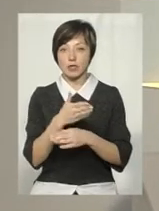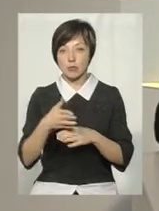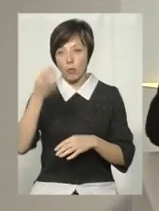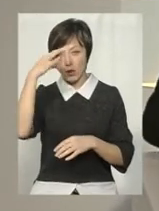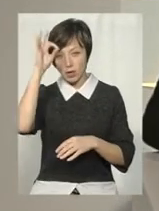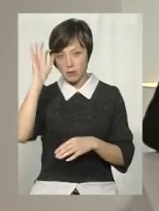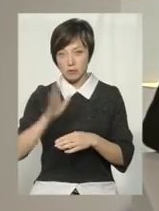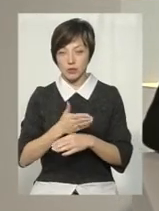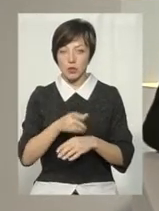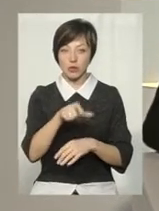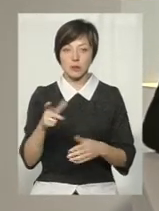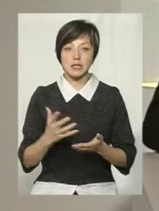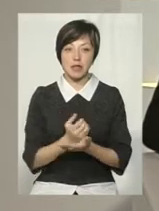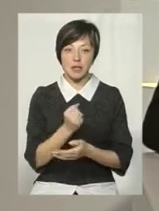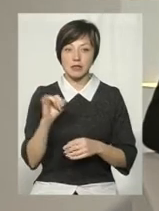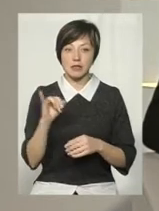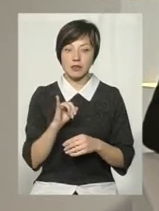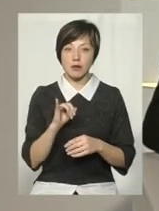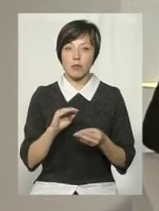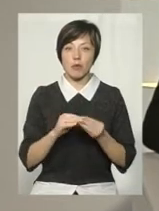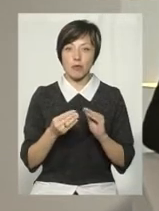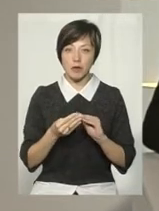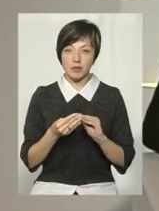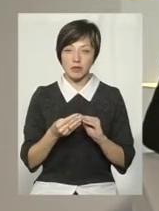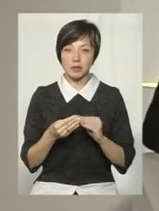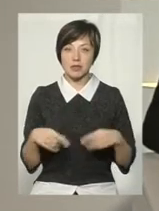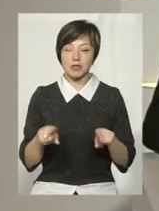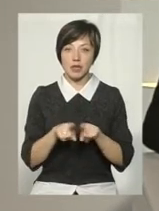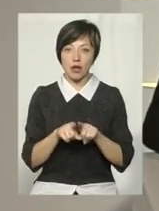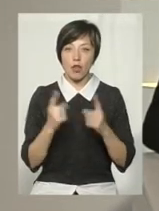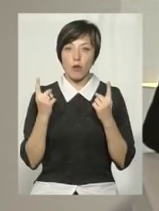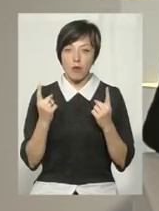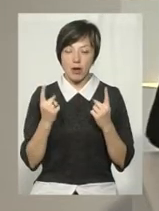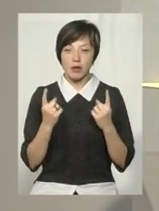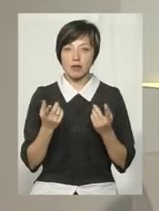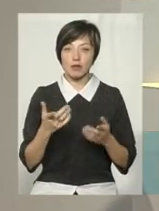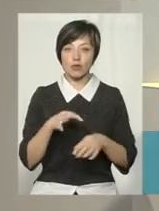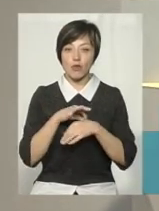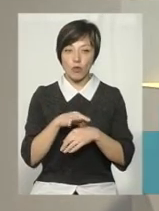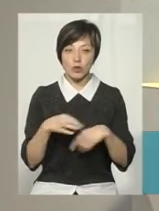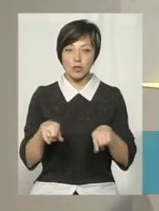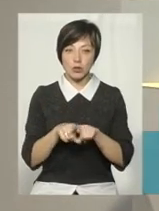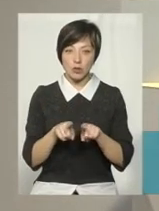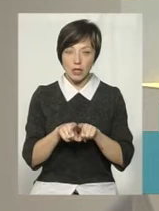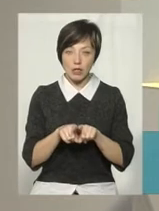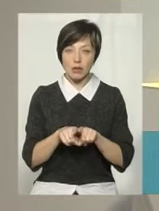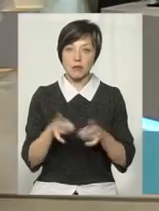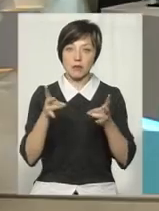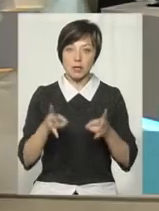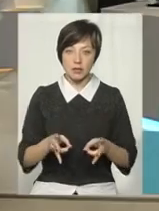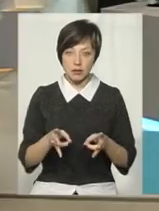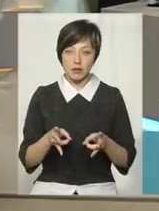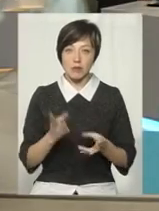взагалі між людьми знайдеться. І проблем таких глобальних, які доводять ось до таких бід,